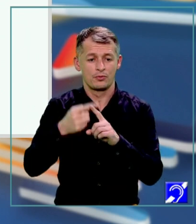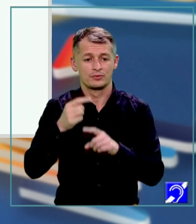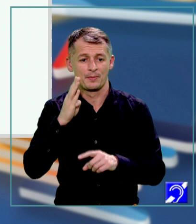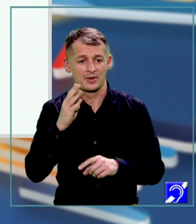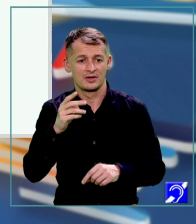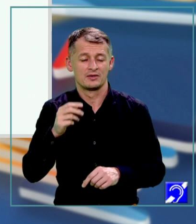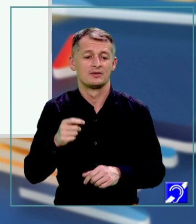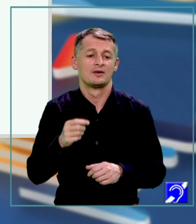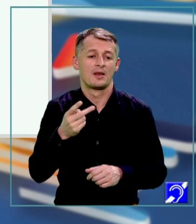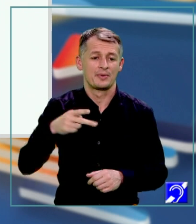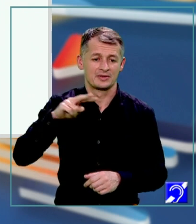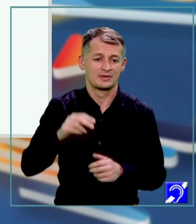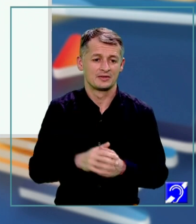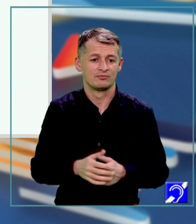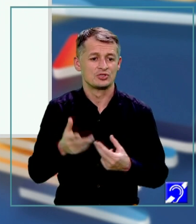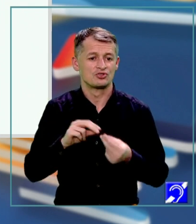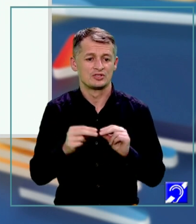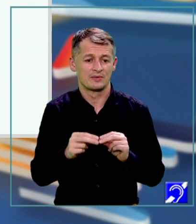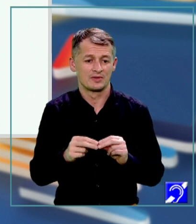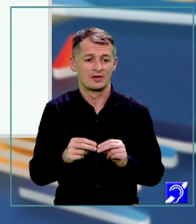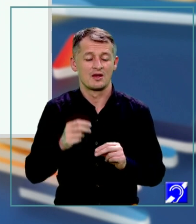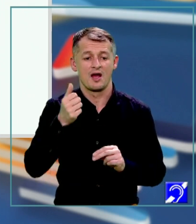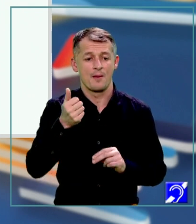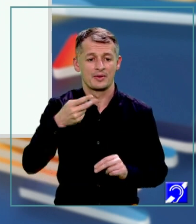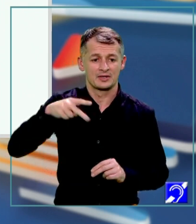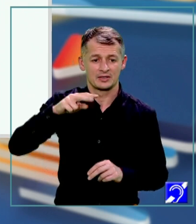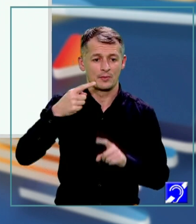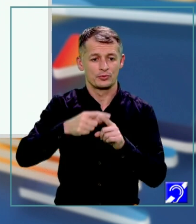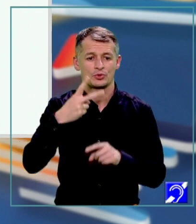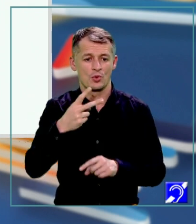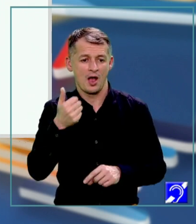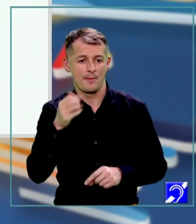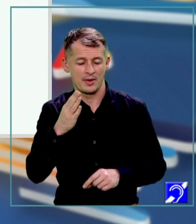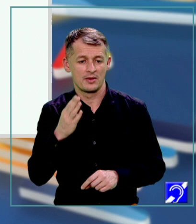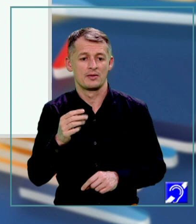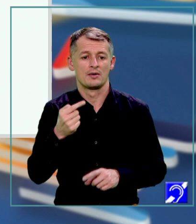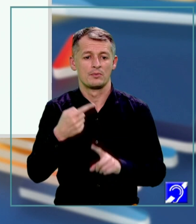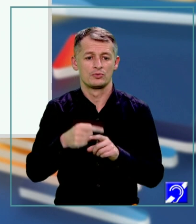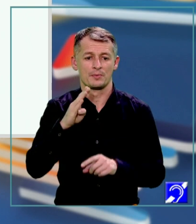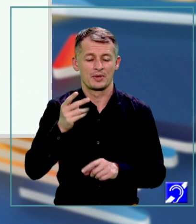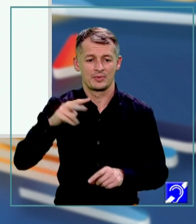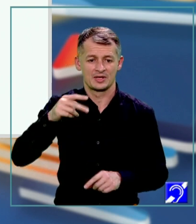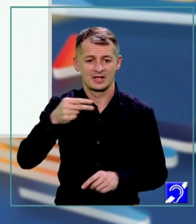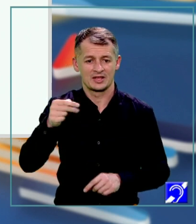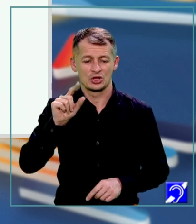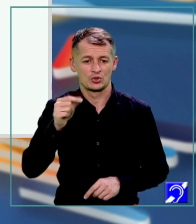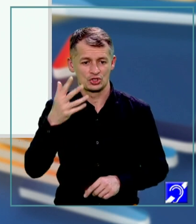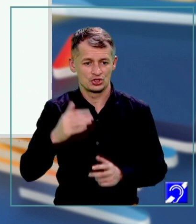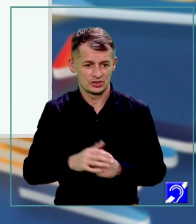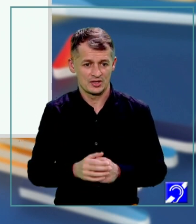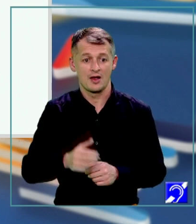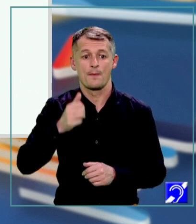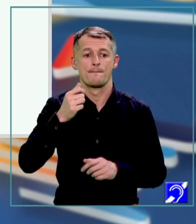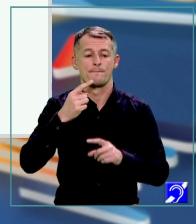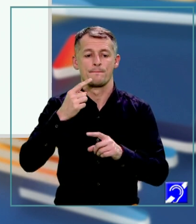Ceea ce înseamnă A pătrat plus 2AB plus B pătrat egal 25. Produsul A